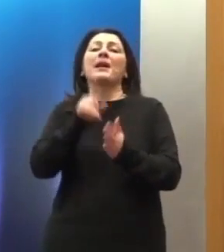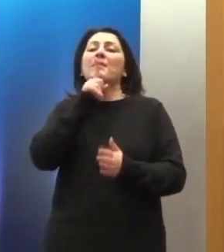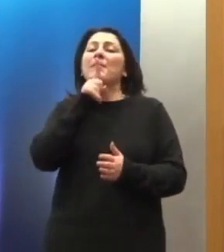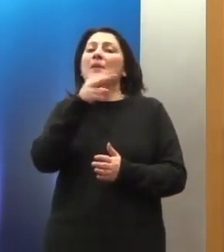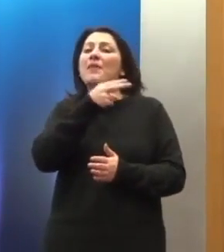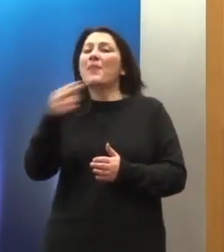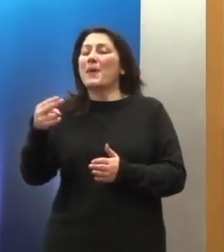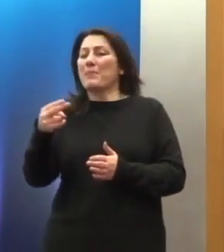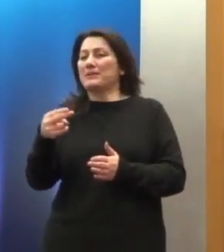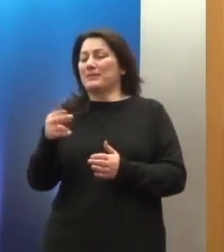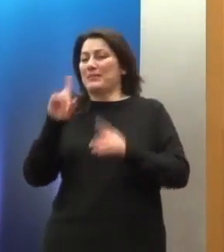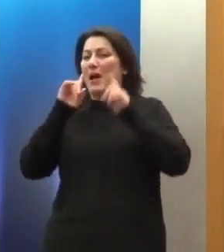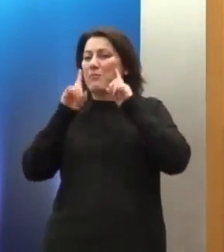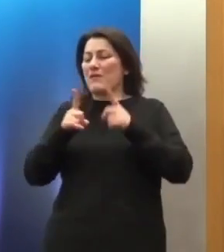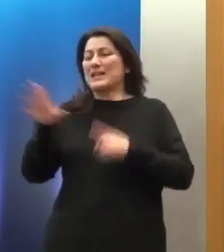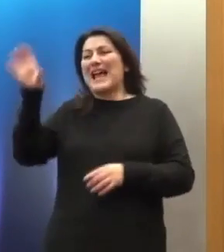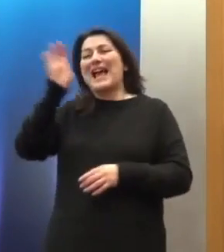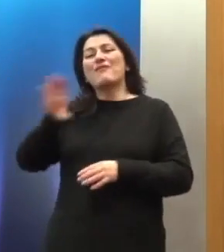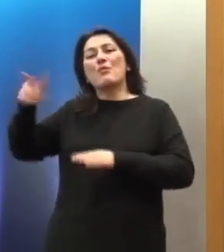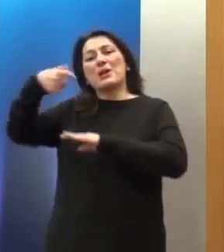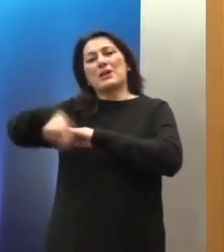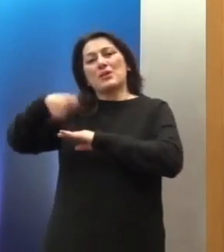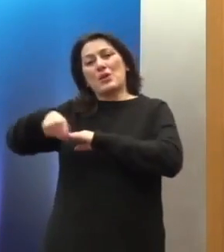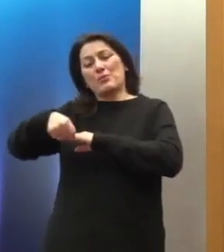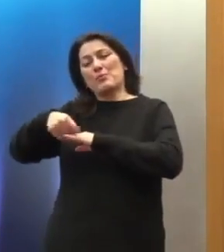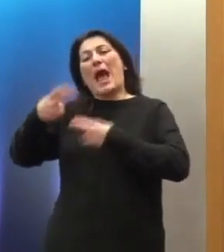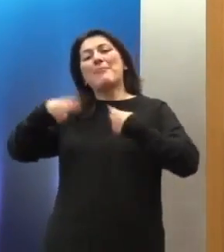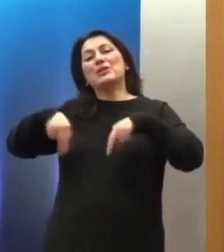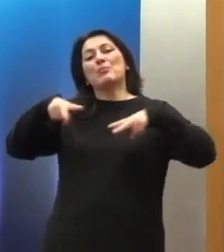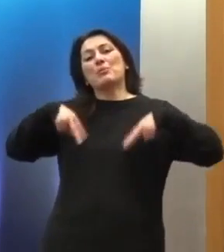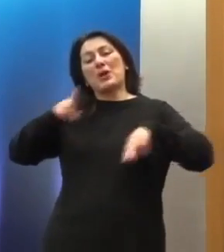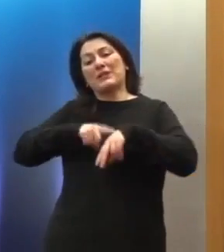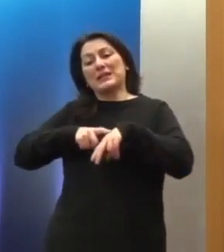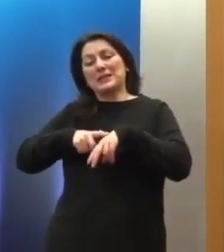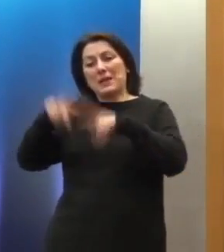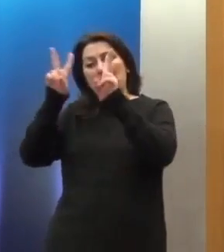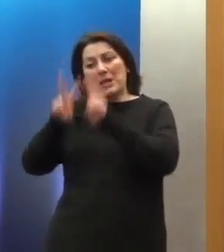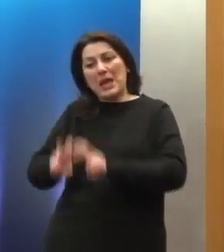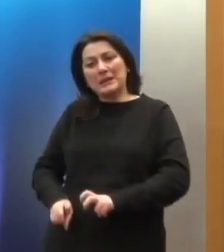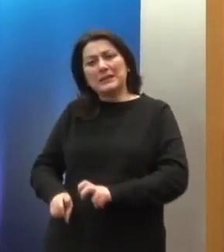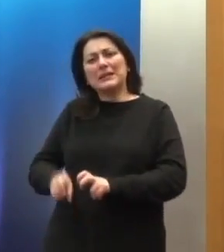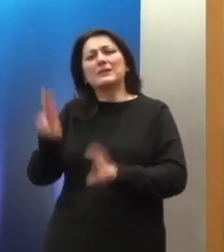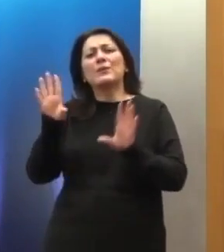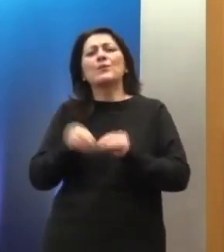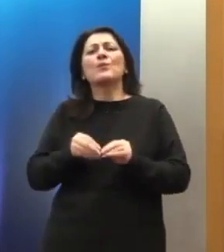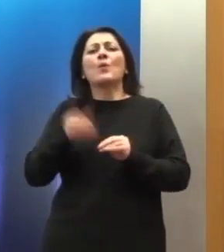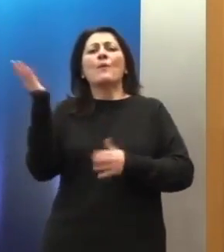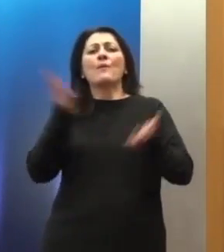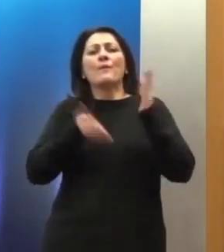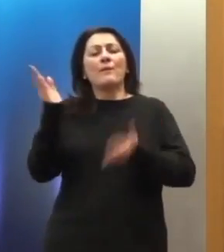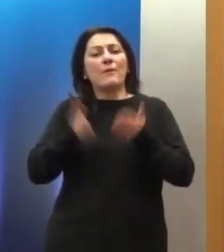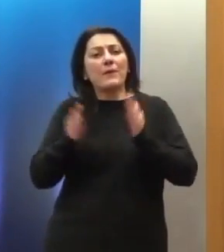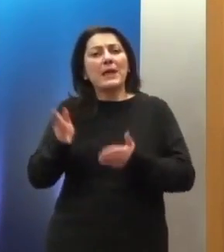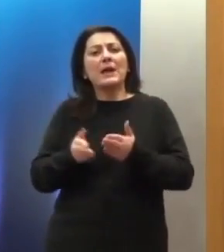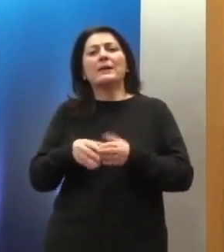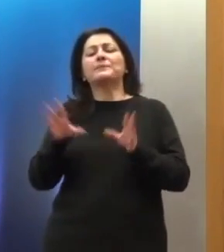του Ευρωπαϊκού Δικαστηρίου που εξετάζει η Επιτροπή Υπουργών, το γκρουπ της χρήσης βίας και της έλλειψης αποτελεσματικών